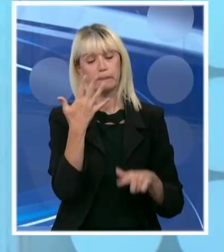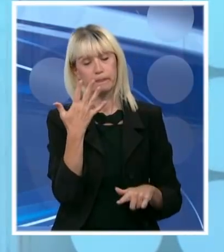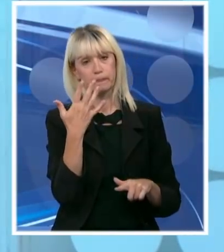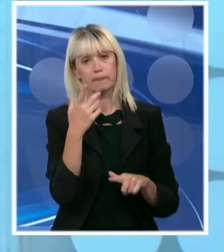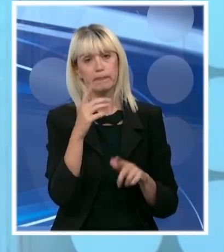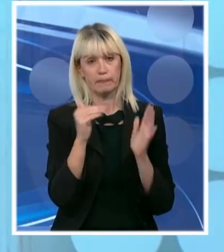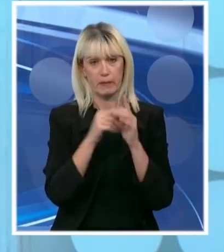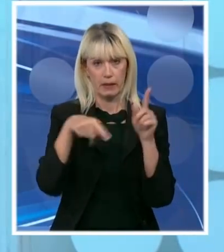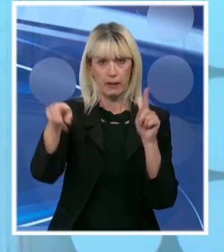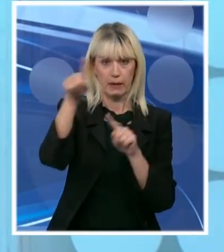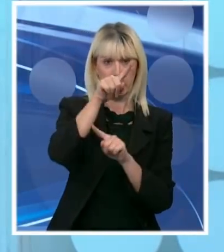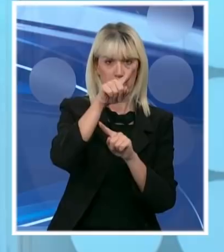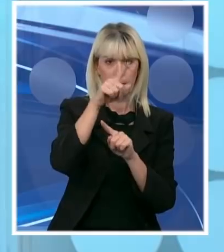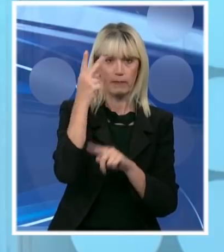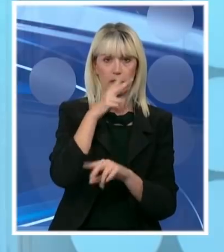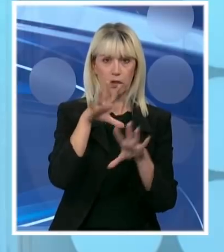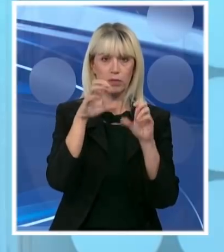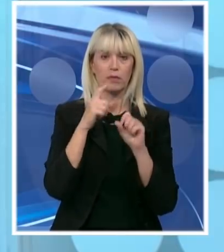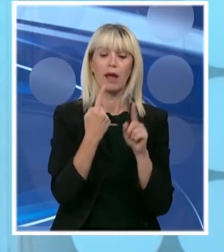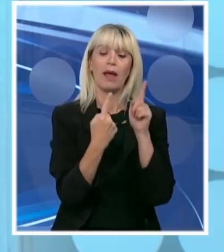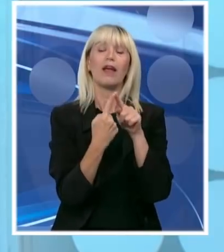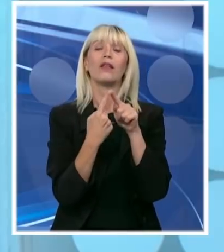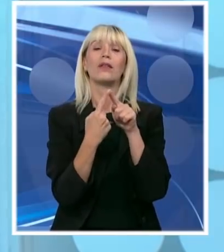ljudi razumiju. Jedna je stopa javnog duga.